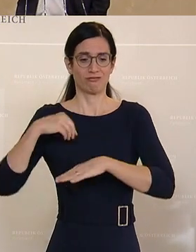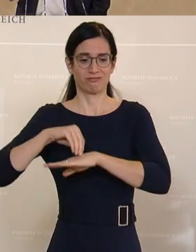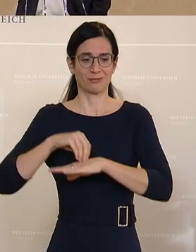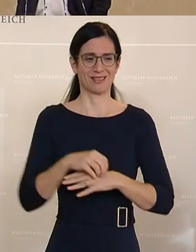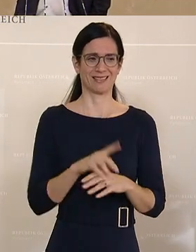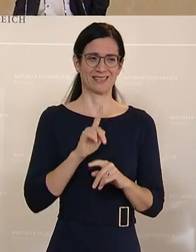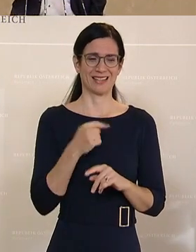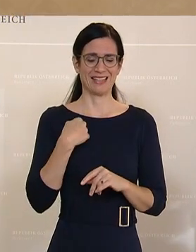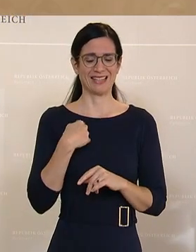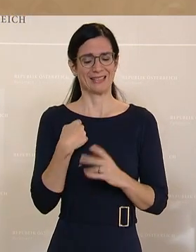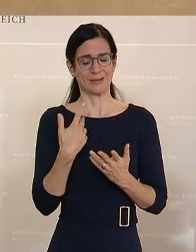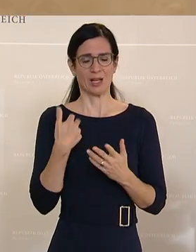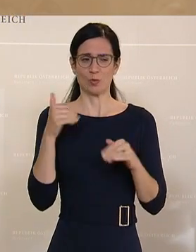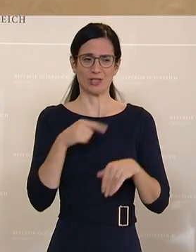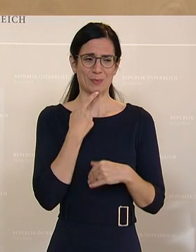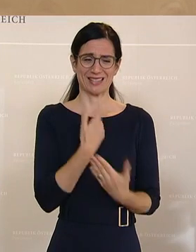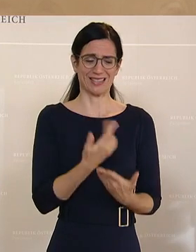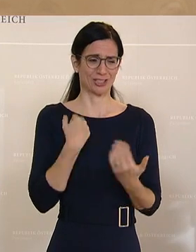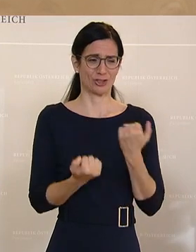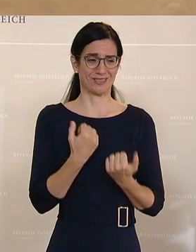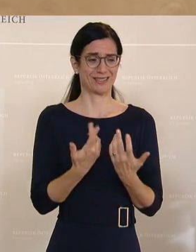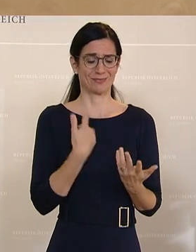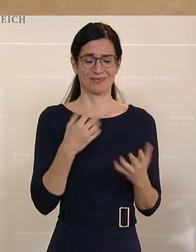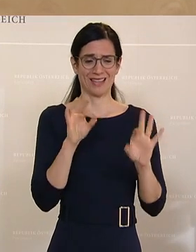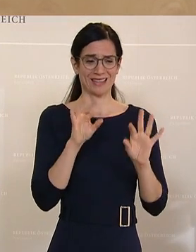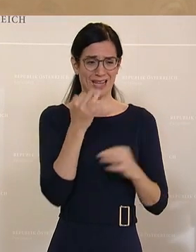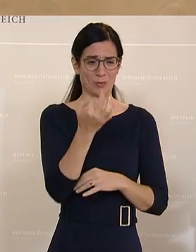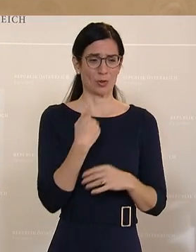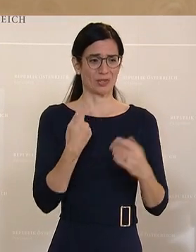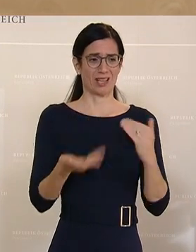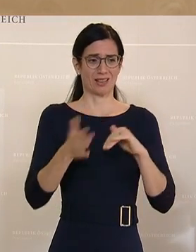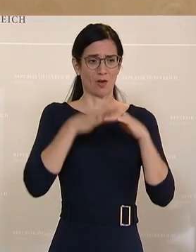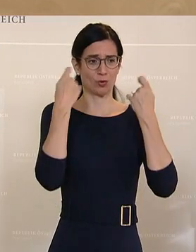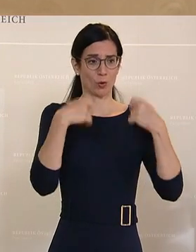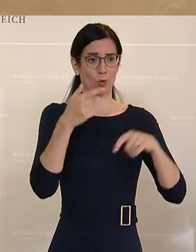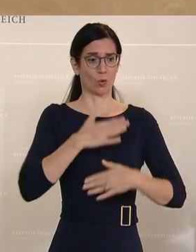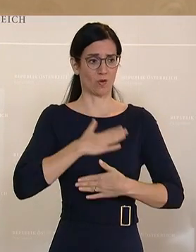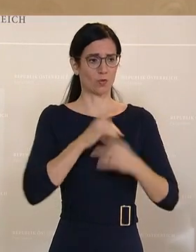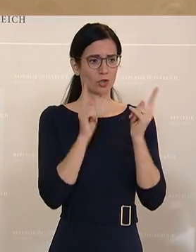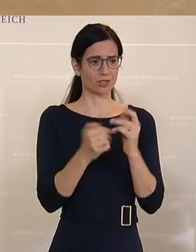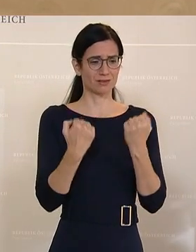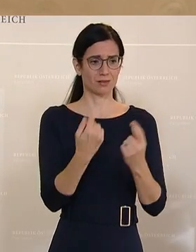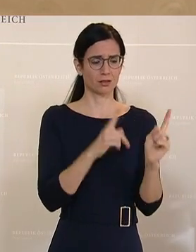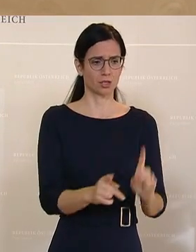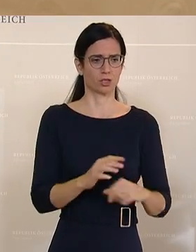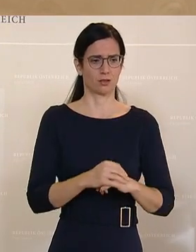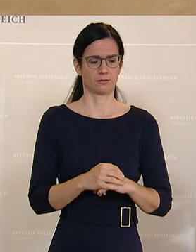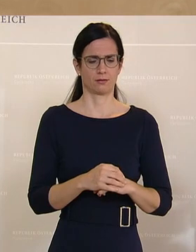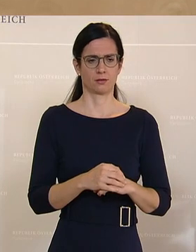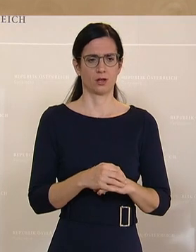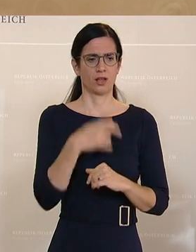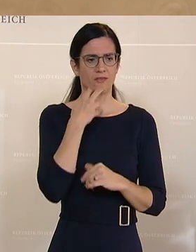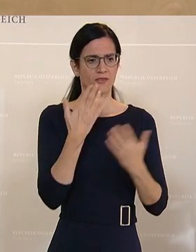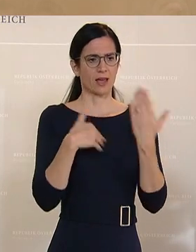Teuerung. 10 Prozent Teuerung in diesem Land. Ist damit der Wohlstand gesichert? Und wenn wir auch reden, wem die Sanktionen mehr schaden, ja?